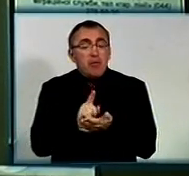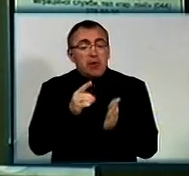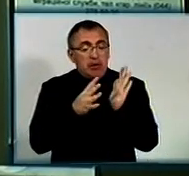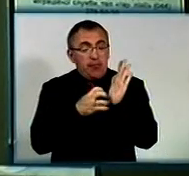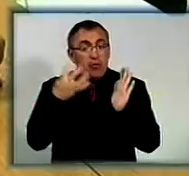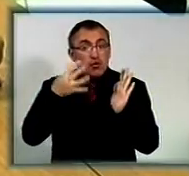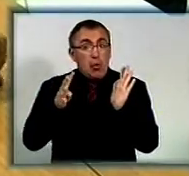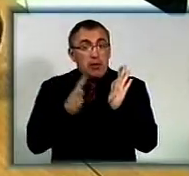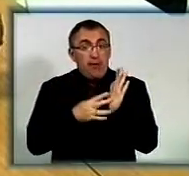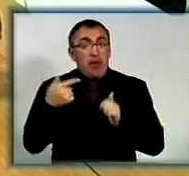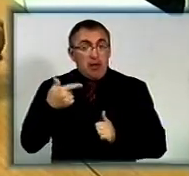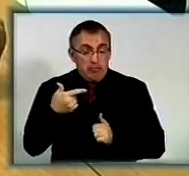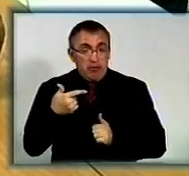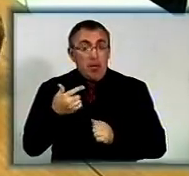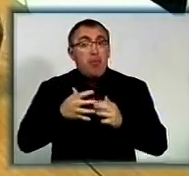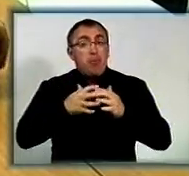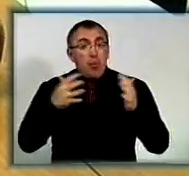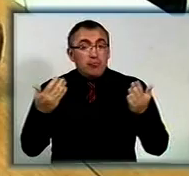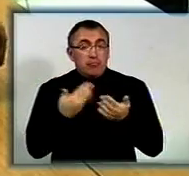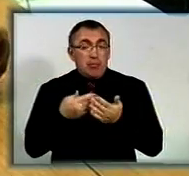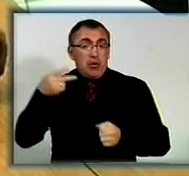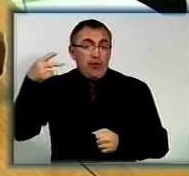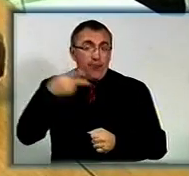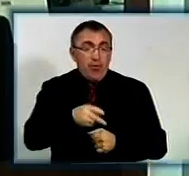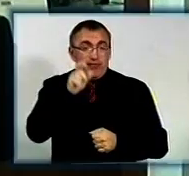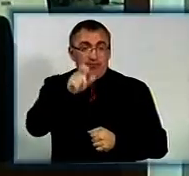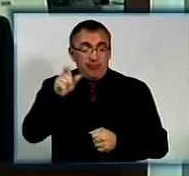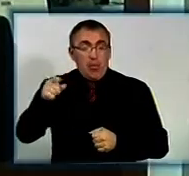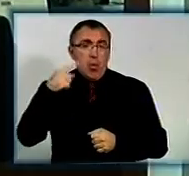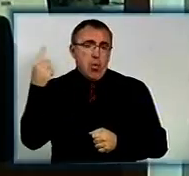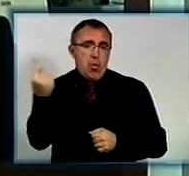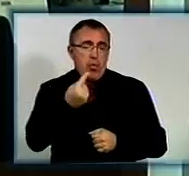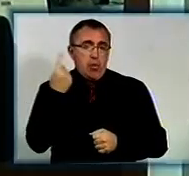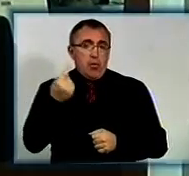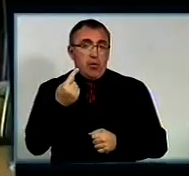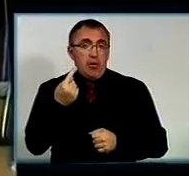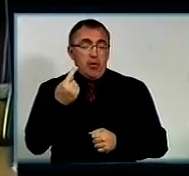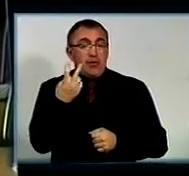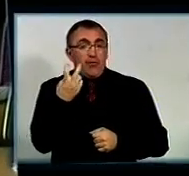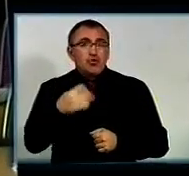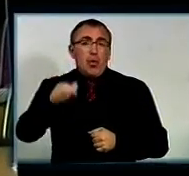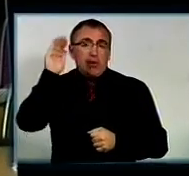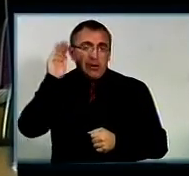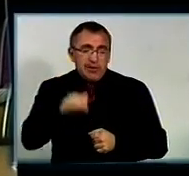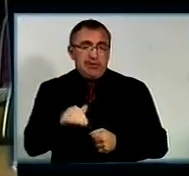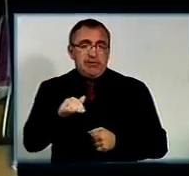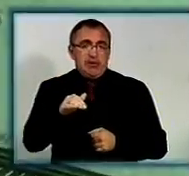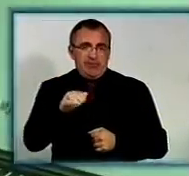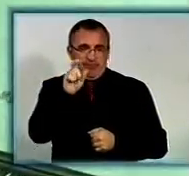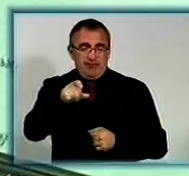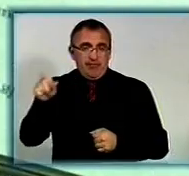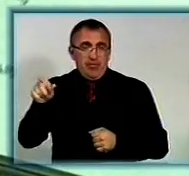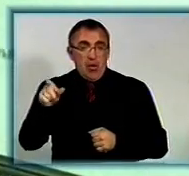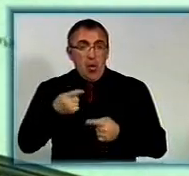949 гривень. А це більше двох тисяч пенсіонерів в області. 200, перепрошую, тисяч пенсіонерів в області. Органи